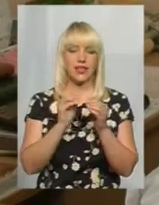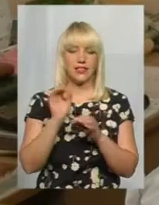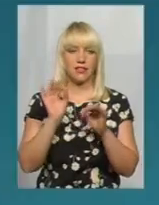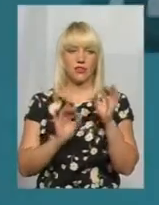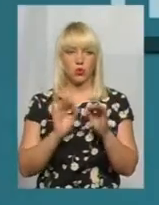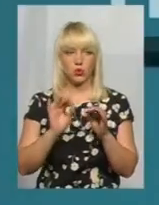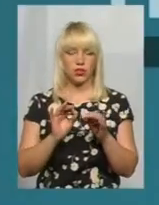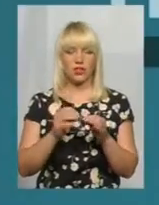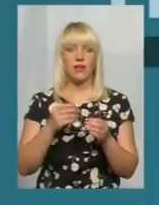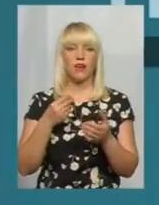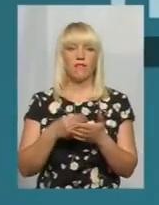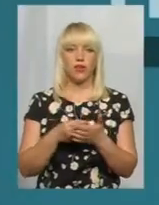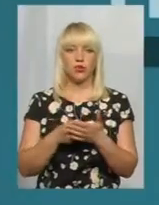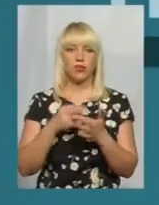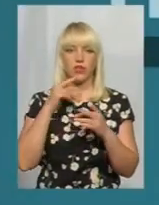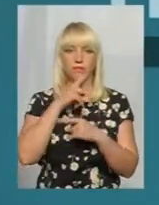інсуліну.